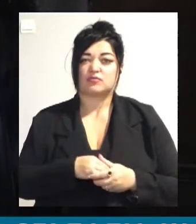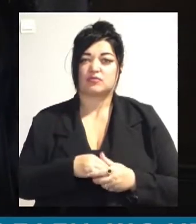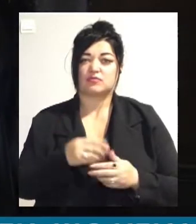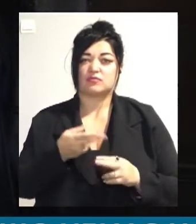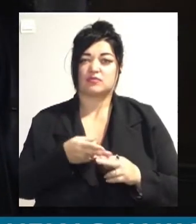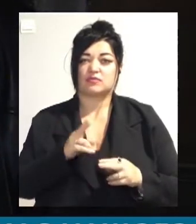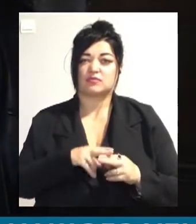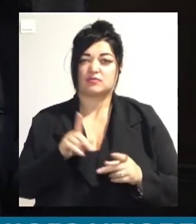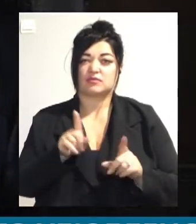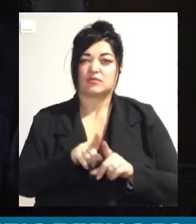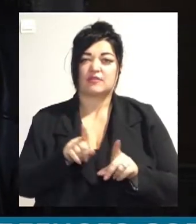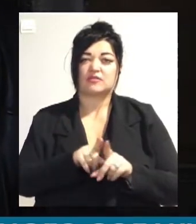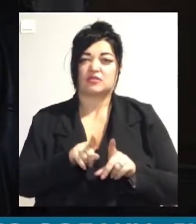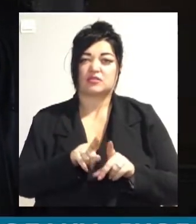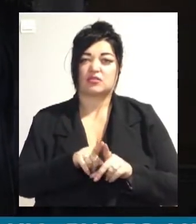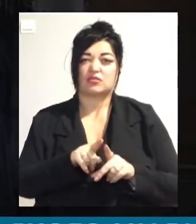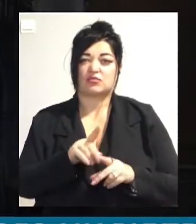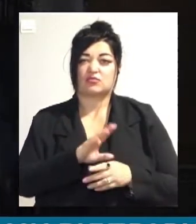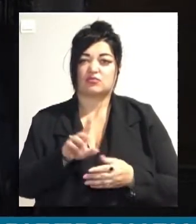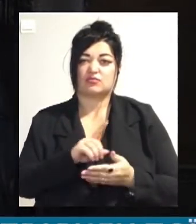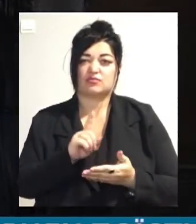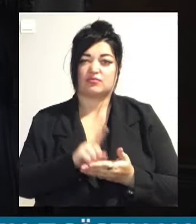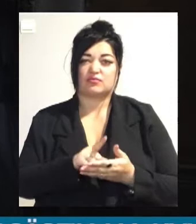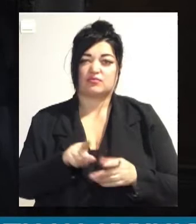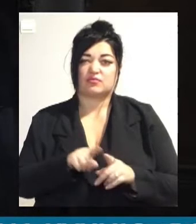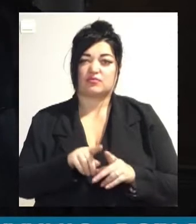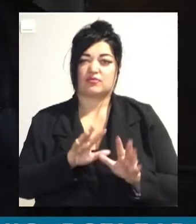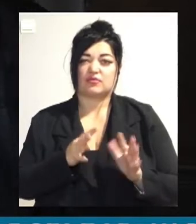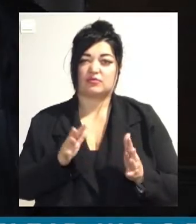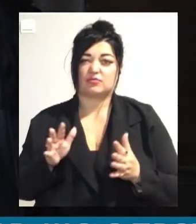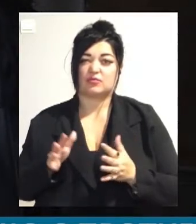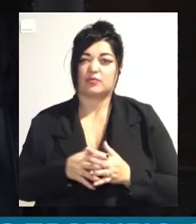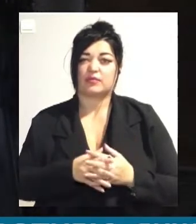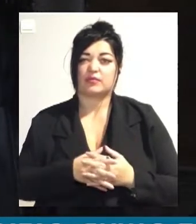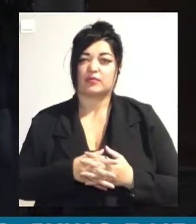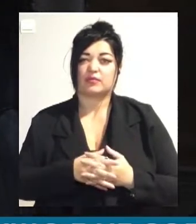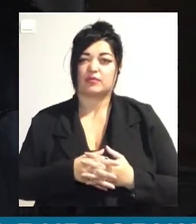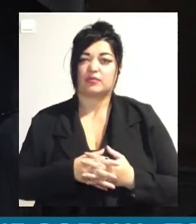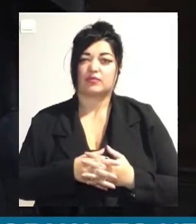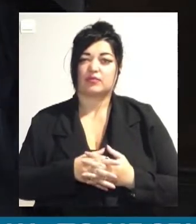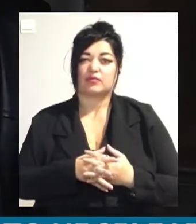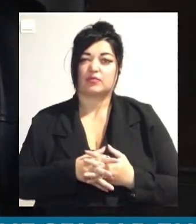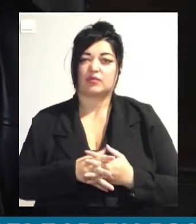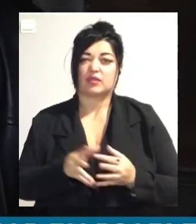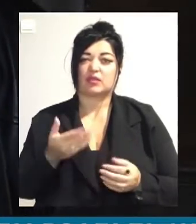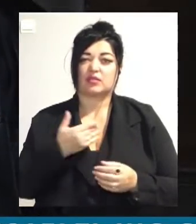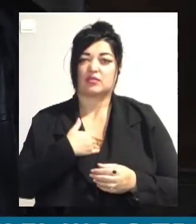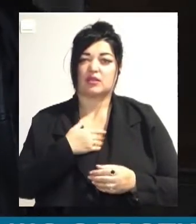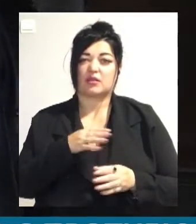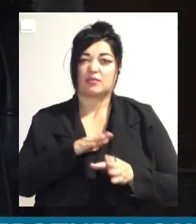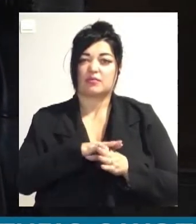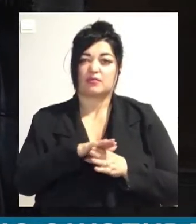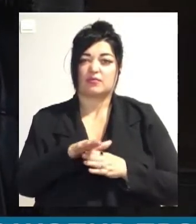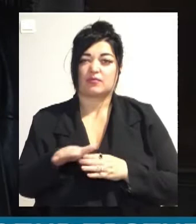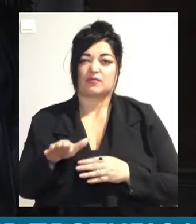немає нашого випадку, яку ми відправили покушати на кухню. Я тут побігав, пам'ятав, що в є противогаз.